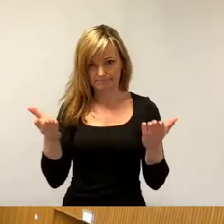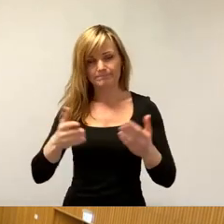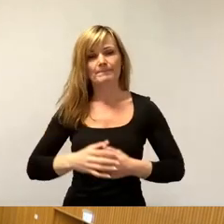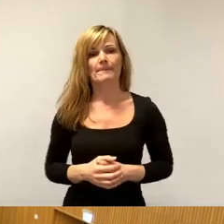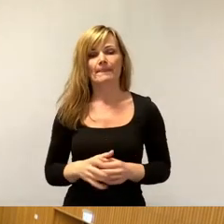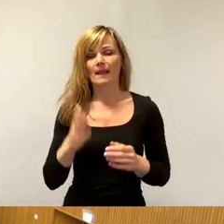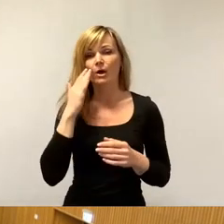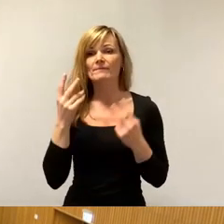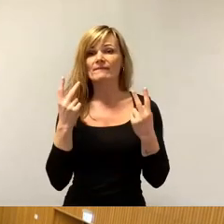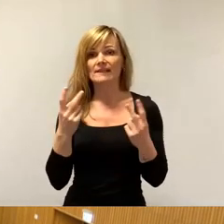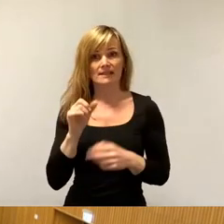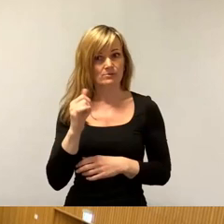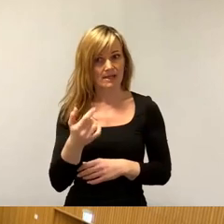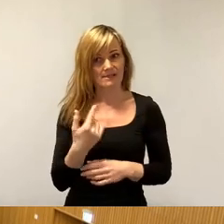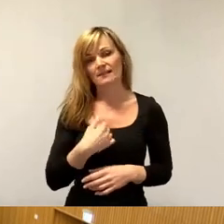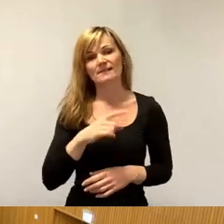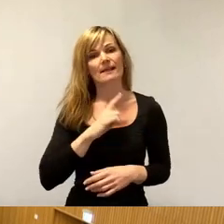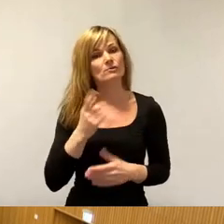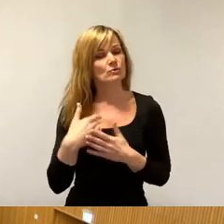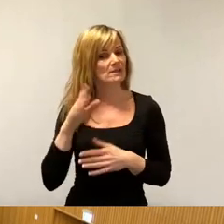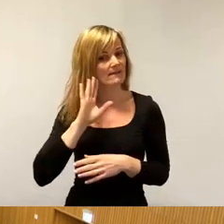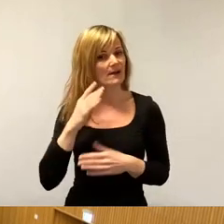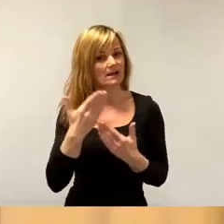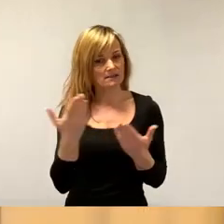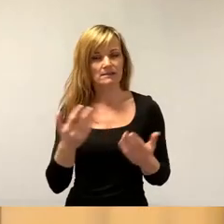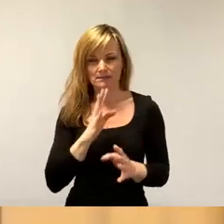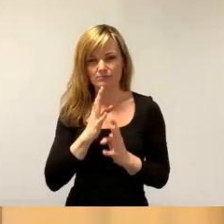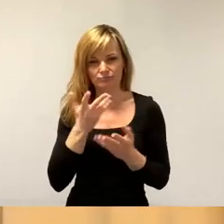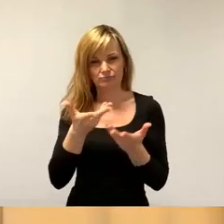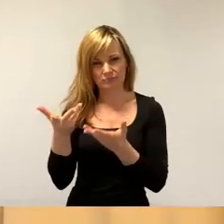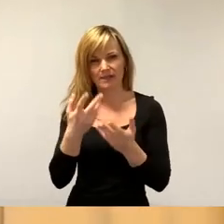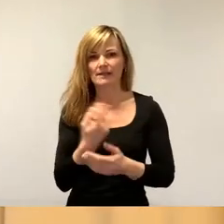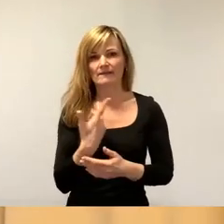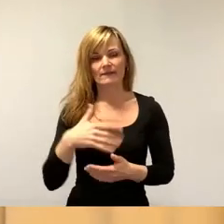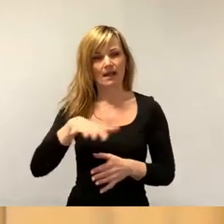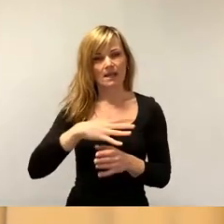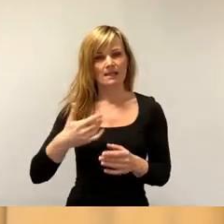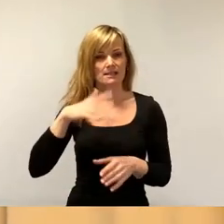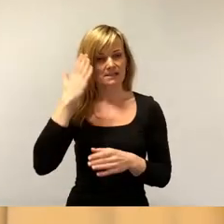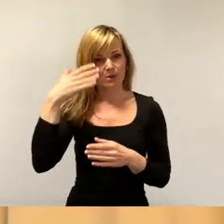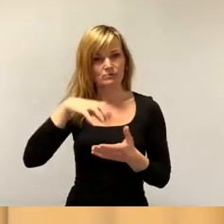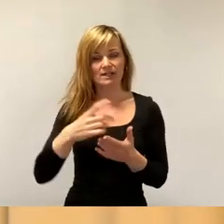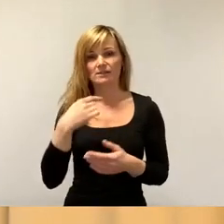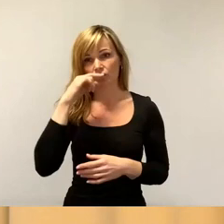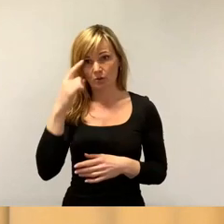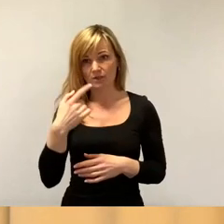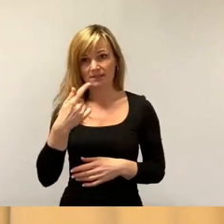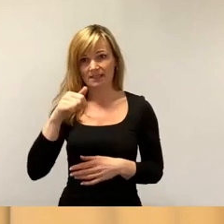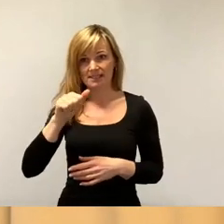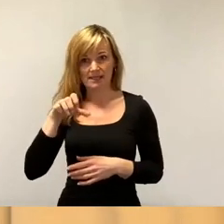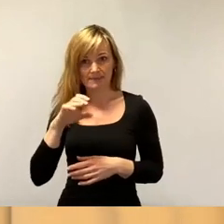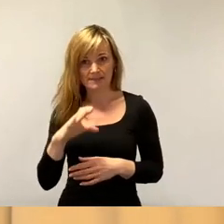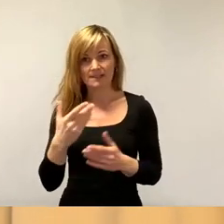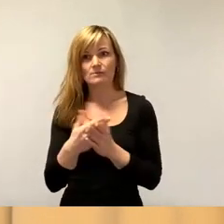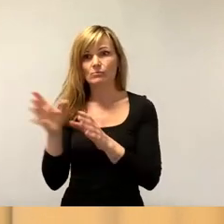zuerst, und das habe ich auch aus Ihren Reden gehört, wir sind als Landeshauptstadt Dresden stolz, dass TSMC sich mit dieser Ansiedlung für